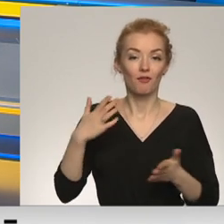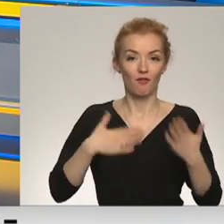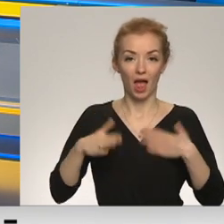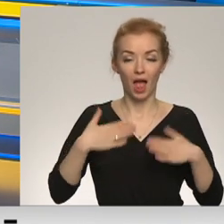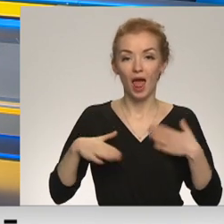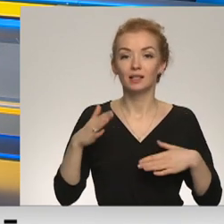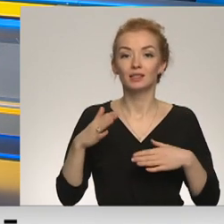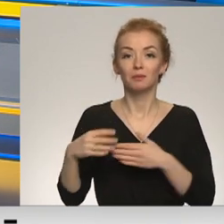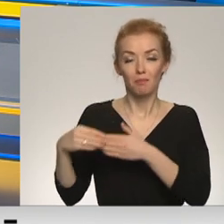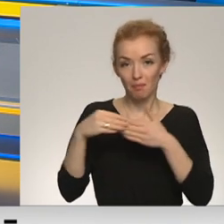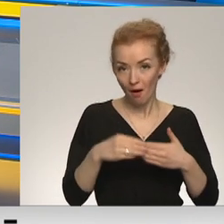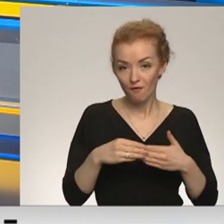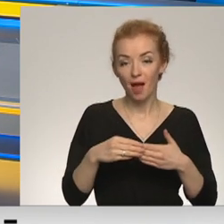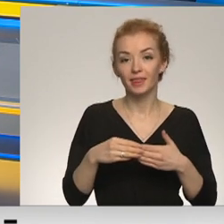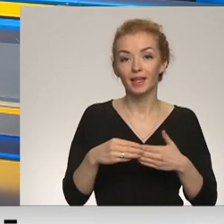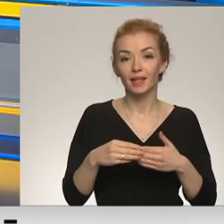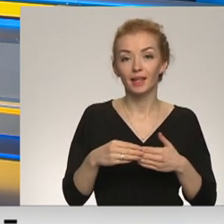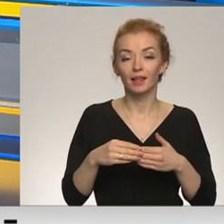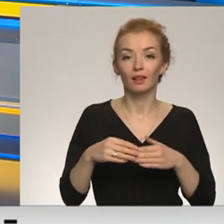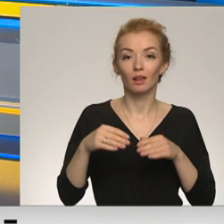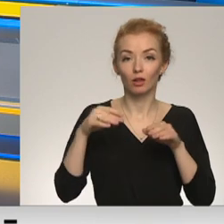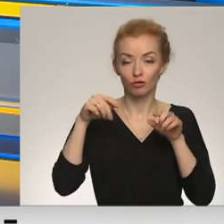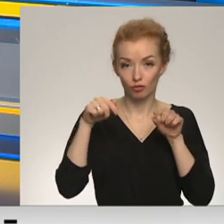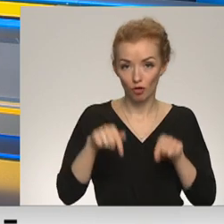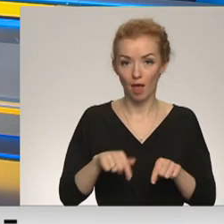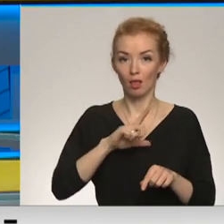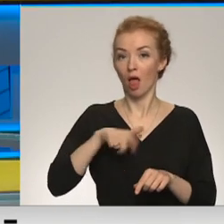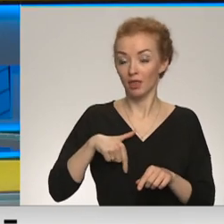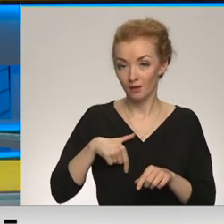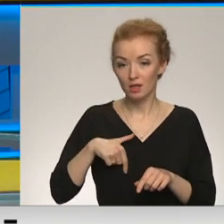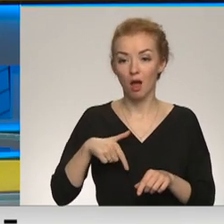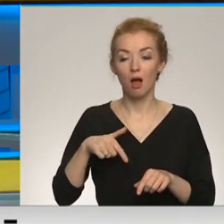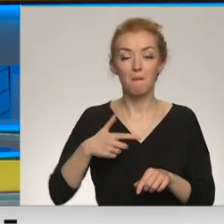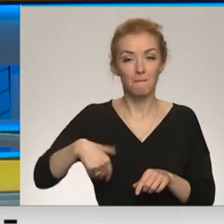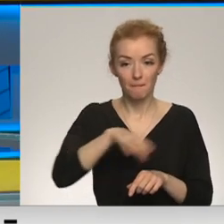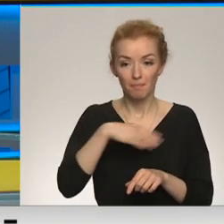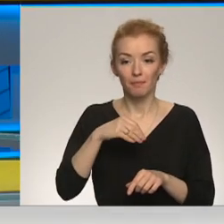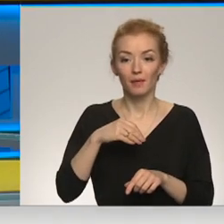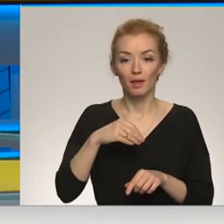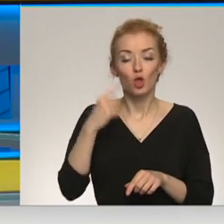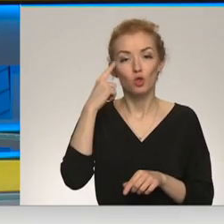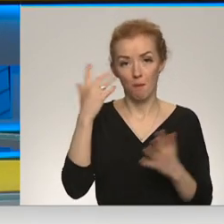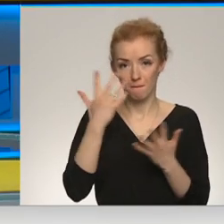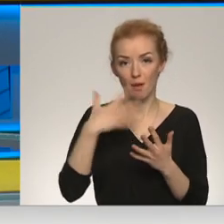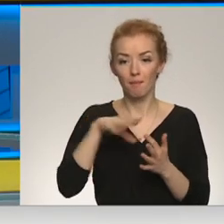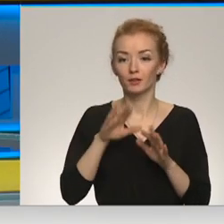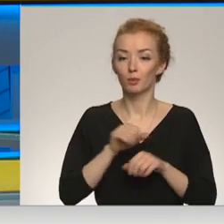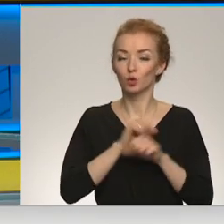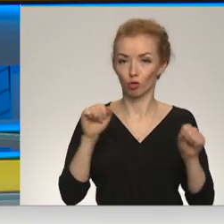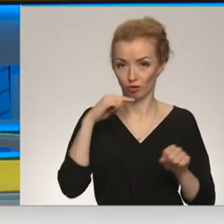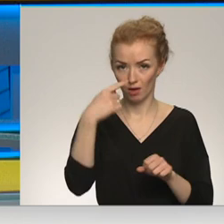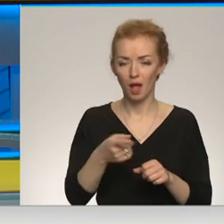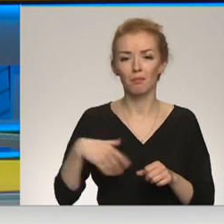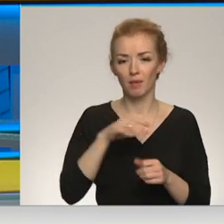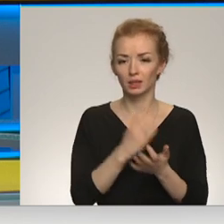tā teikt, pavadīt, kamēr notiek kara darbība Ukraina, pavadīt šo laiku tieši Latvijā. Es domāju, ka mēs varam droši teikt, ka mēs esam